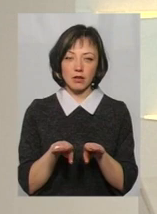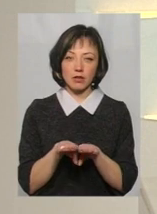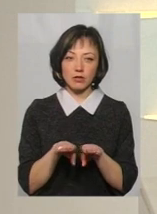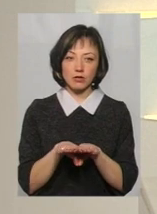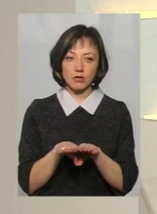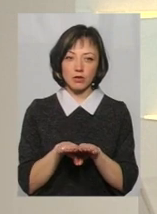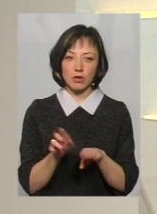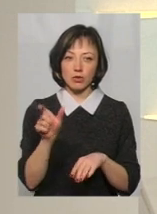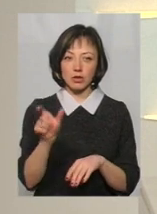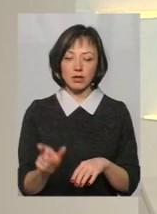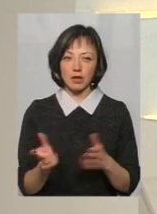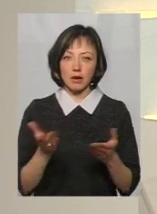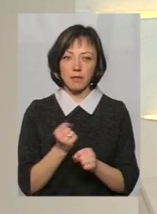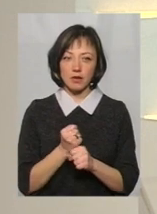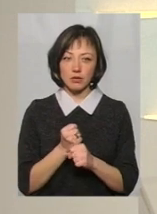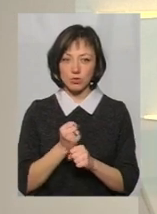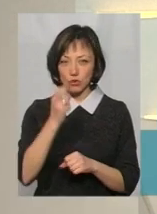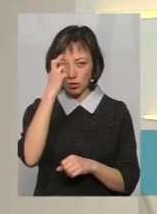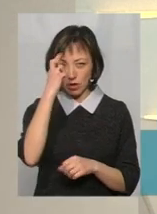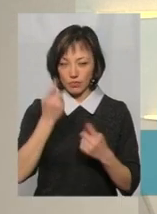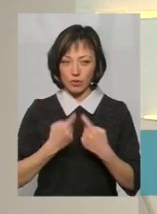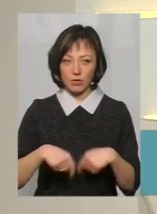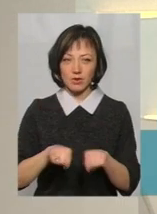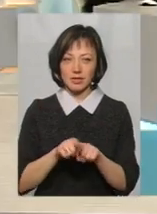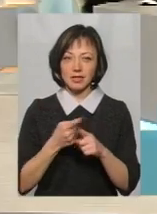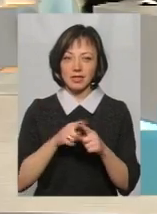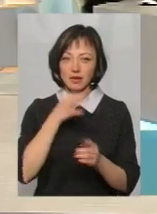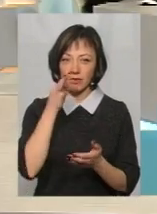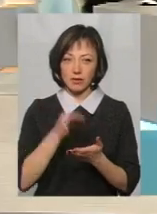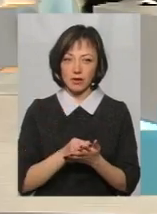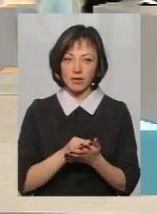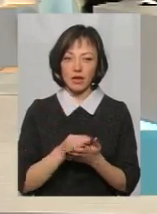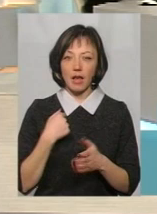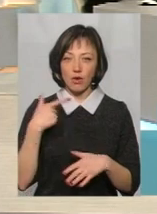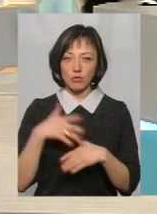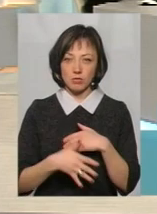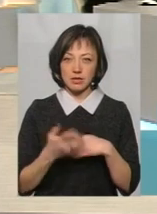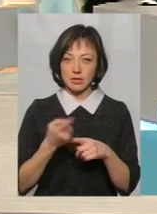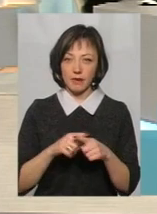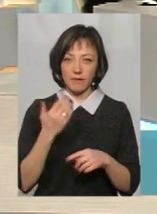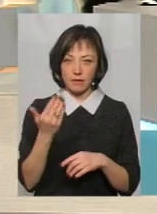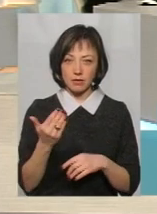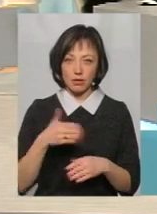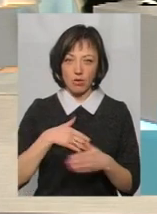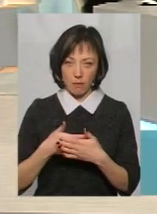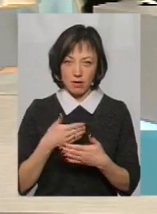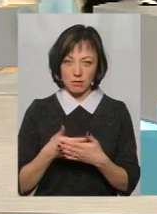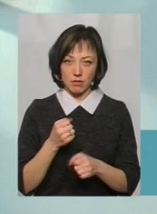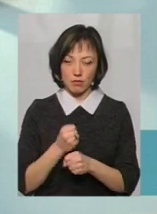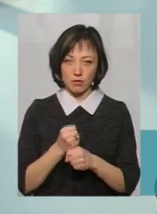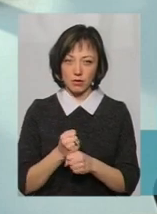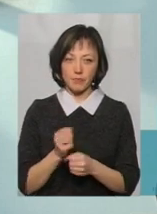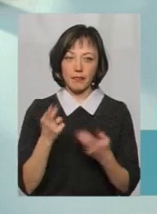ну ви там людина, яка працює в державному органі, яка за це відповідає. Ну оскільки я розумію, у вас же це громадська робота, так?